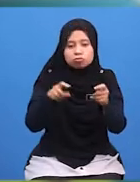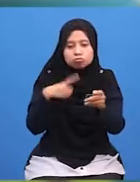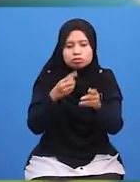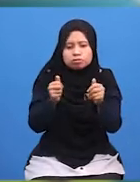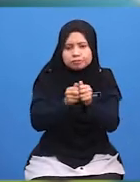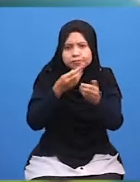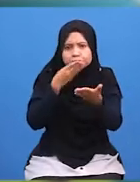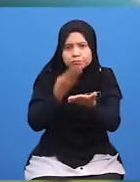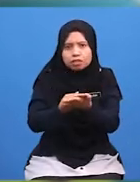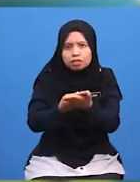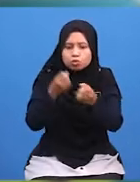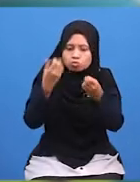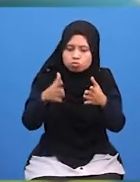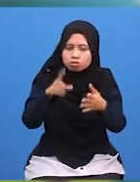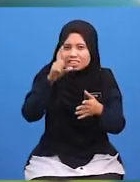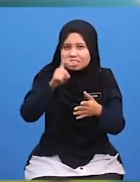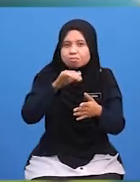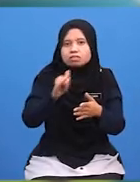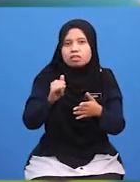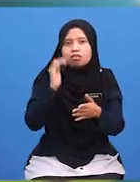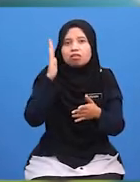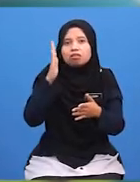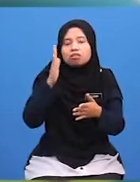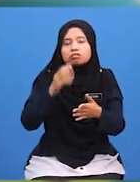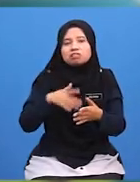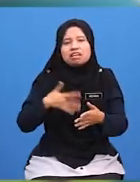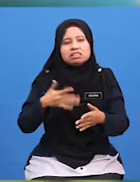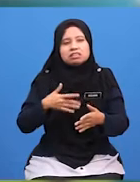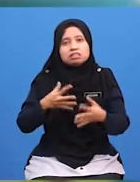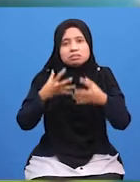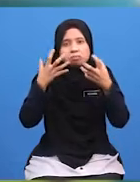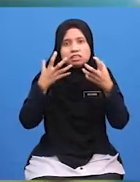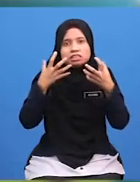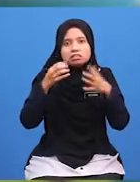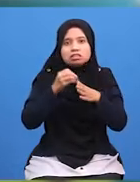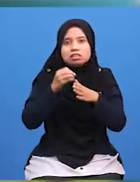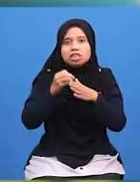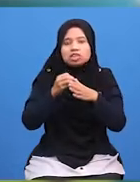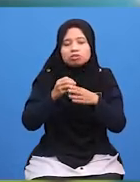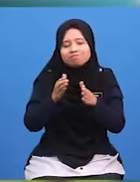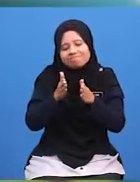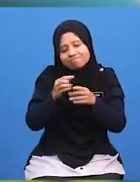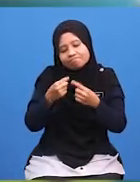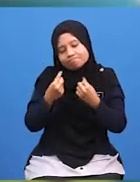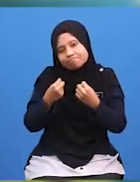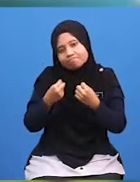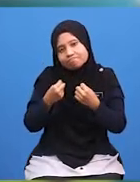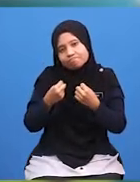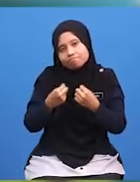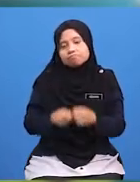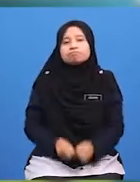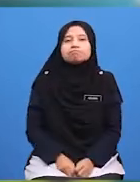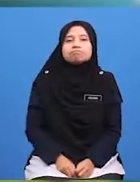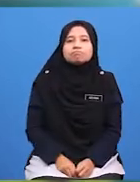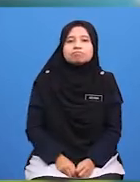Dengan Baik Sudah Semestinya Akan Timbul Rasa Marah Atau Berkecil Hati Dengan